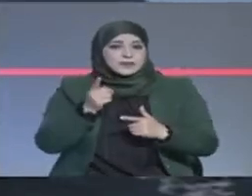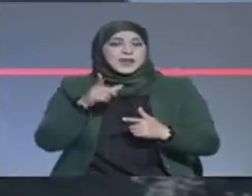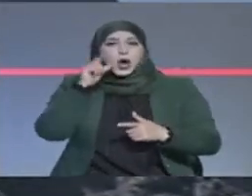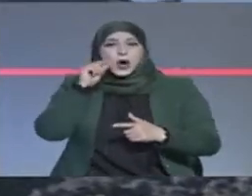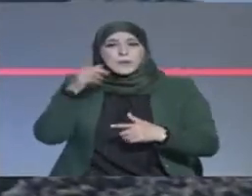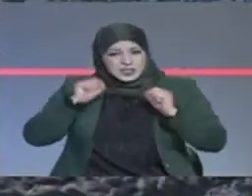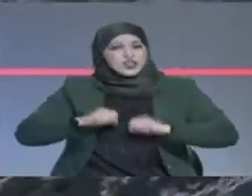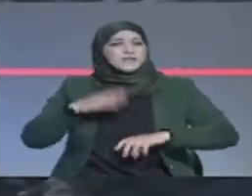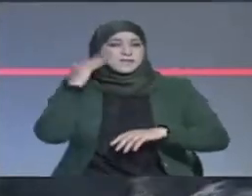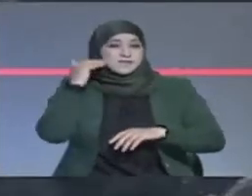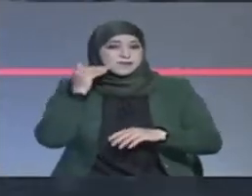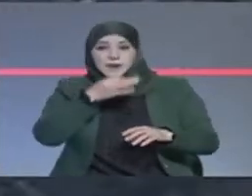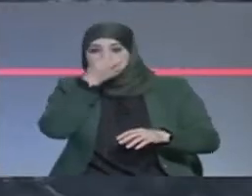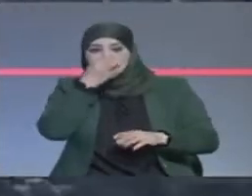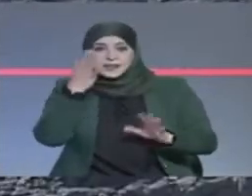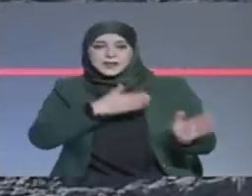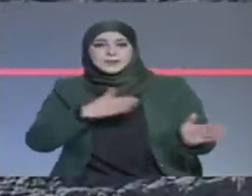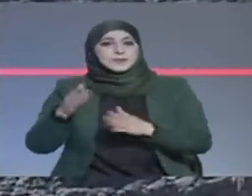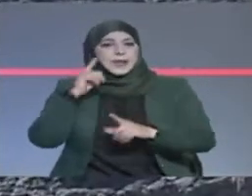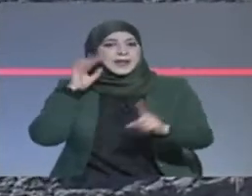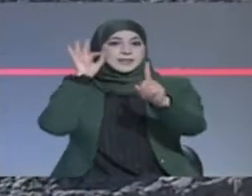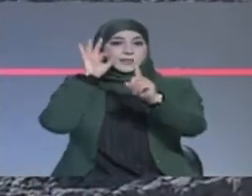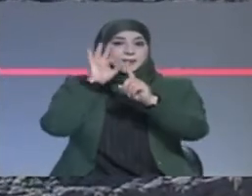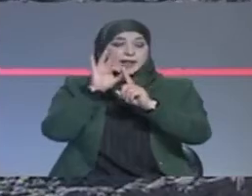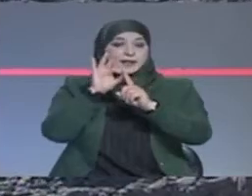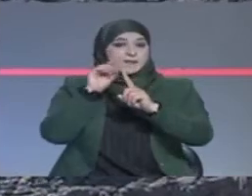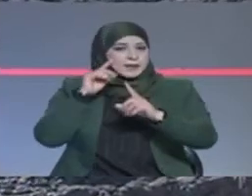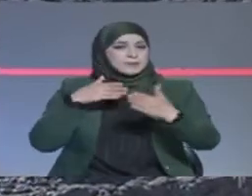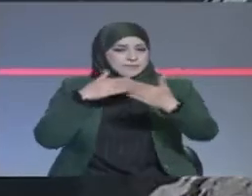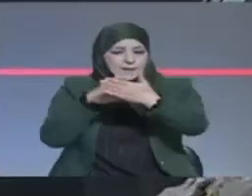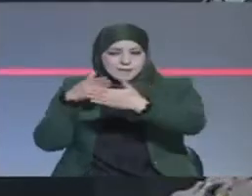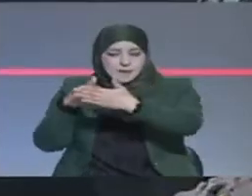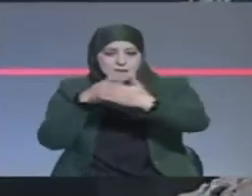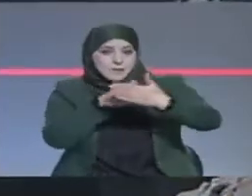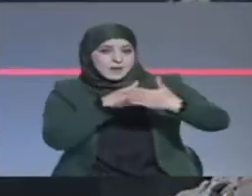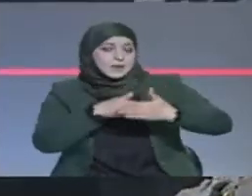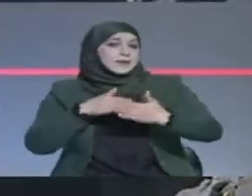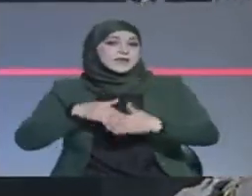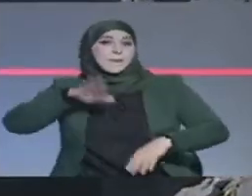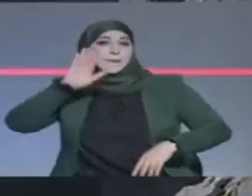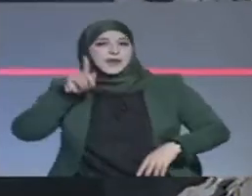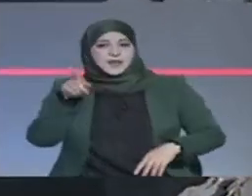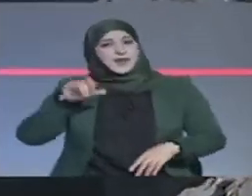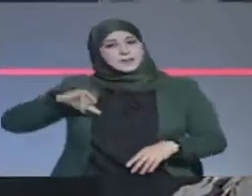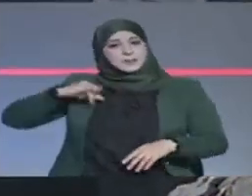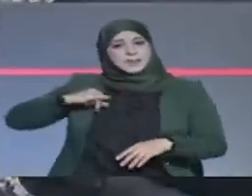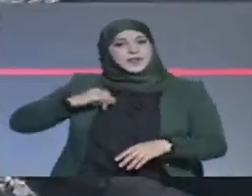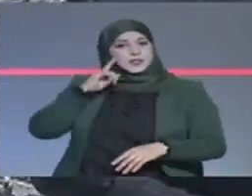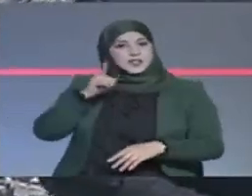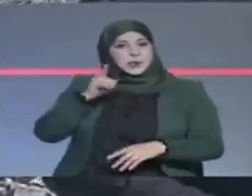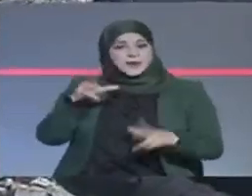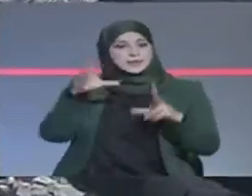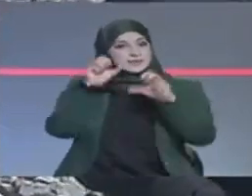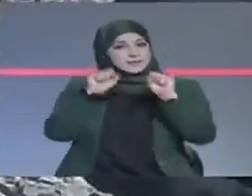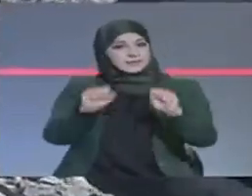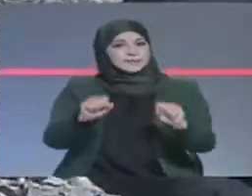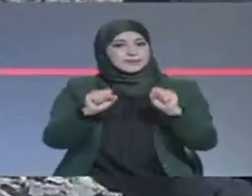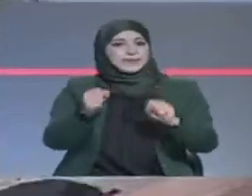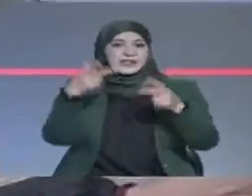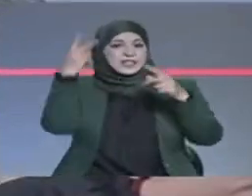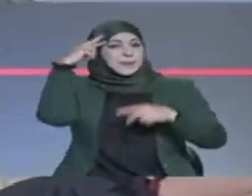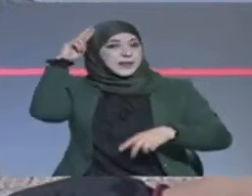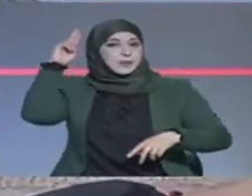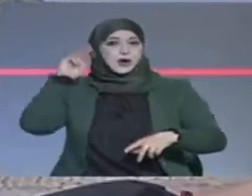رغم أن الطريق للتحقيق الأهداف كانت معابدة بالصعوبات إلى أن هذا الشاب تشبث بحلمه لإنجاز هذا